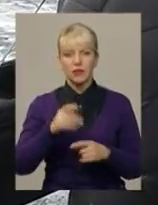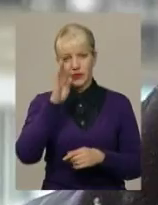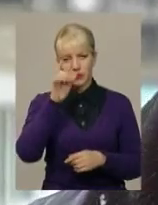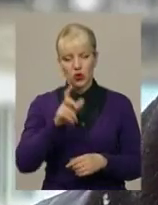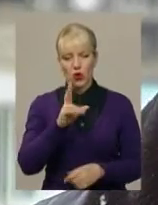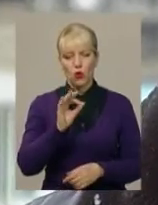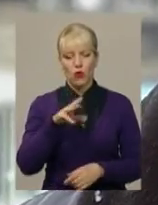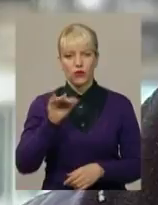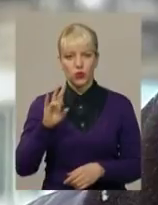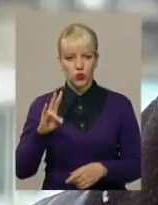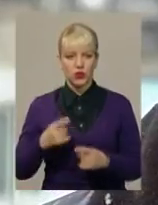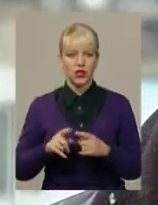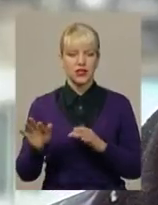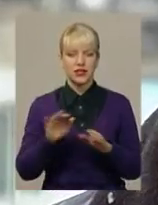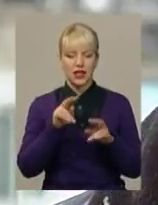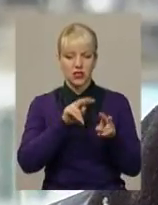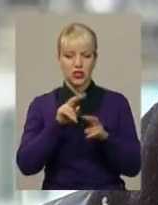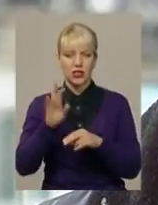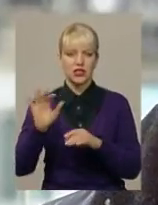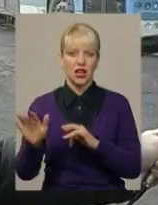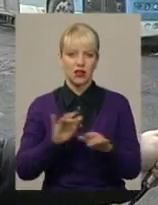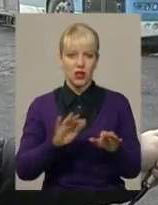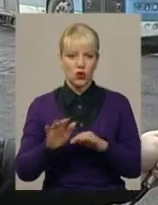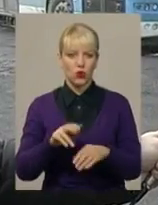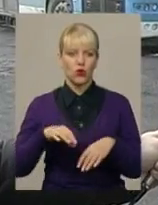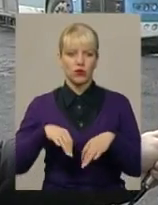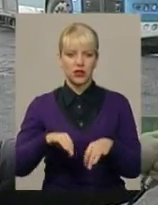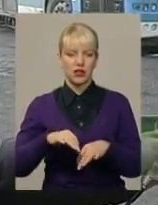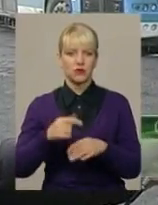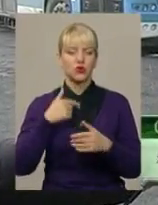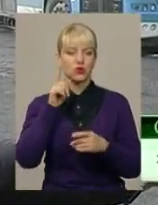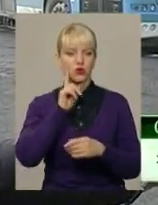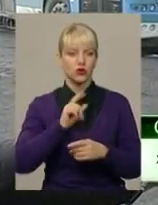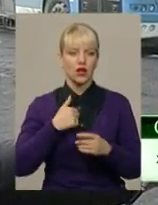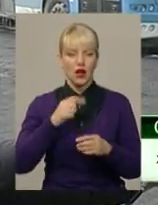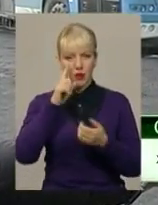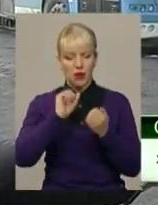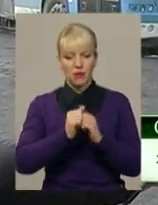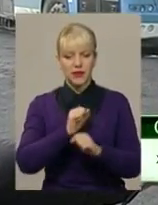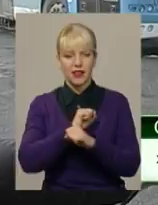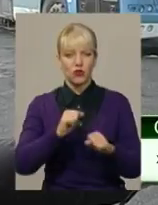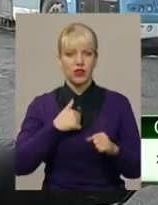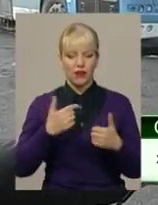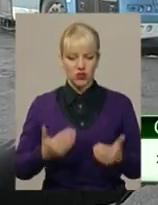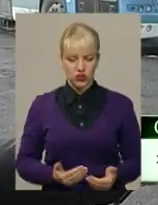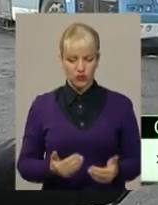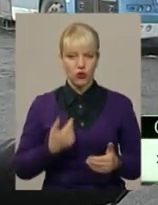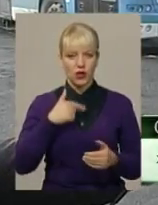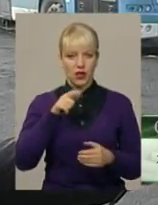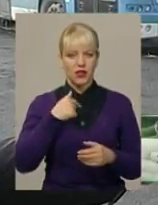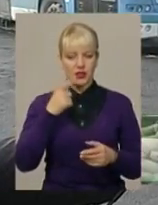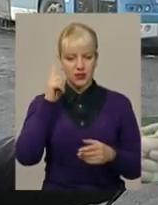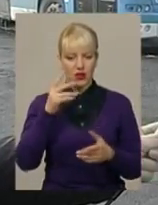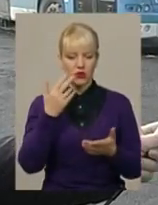Каже, стежити онлайн за рухом громадського транспорту зручно. В пам'яті героїв я там живу в тому районі, тобто я вже орієнтуюся, коли мені варто